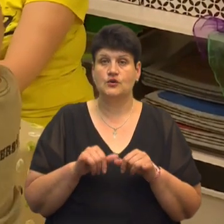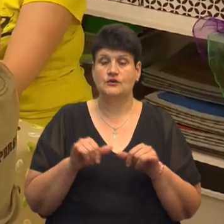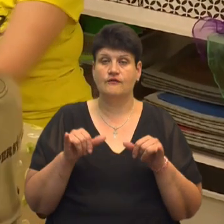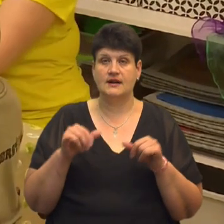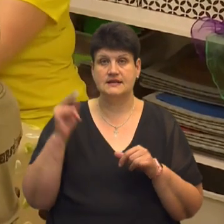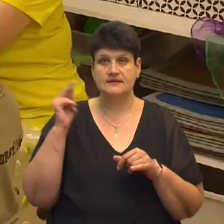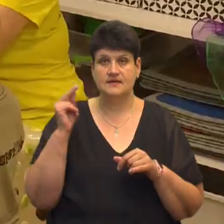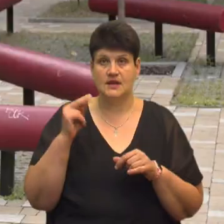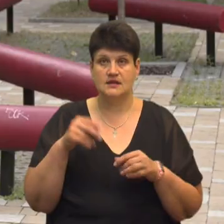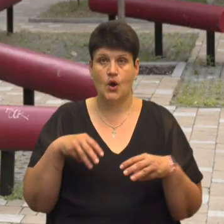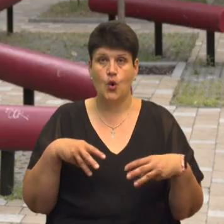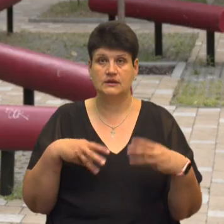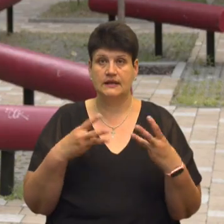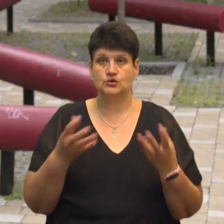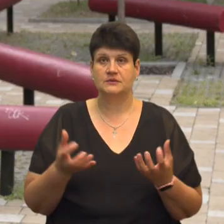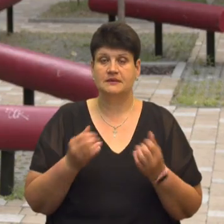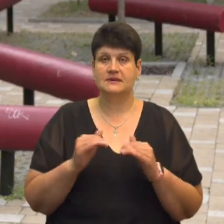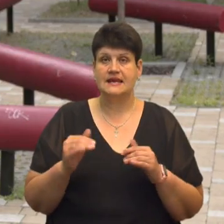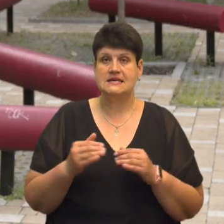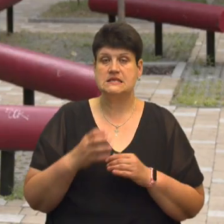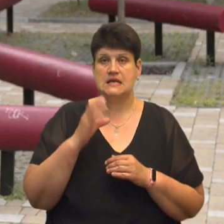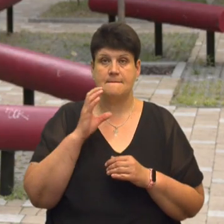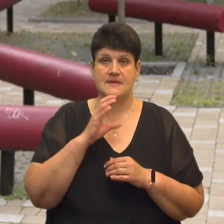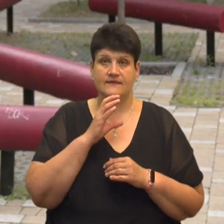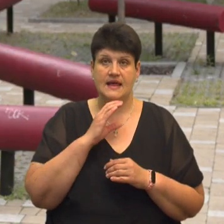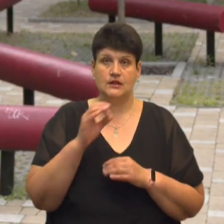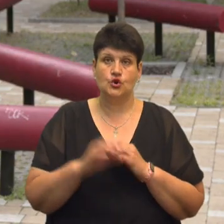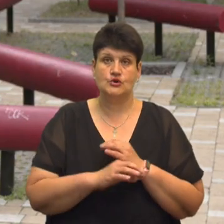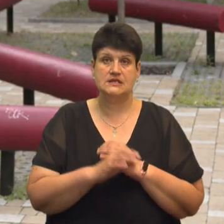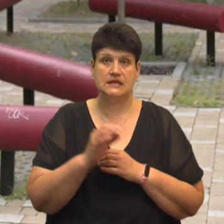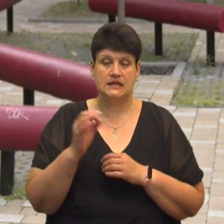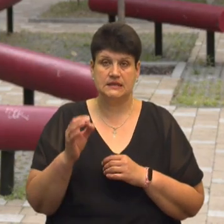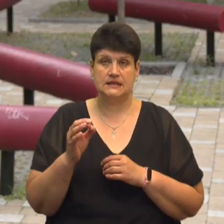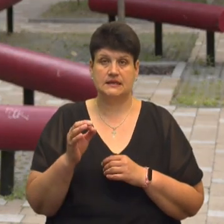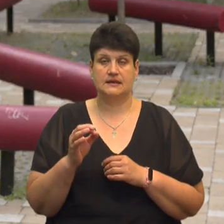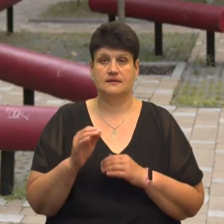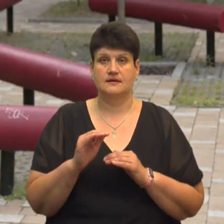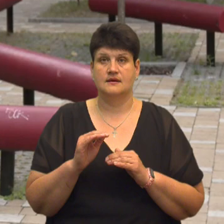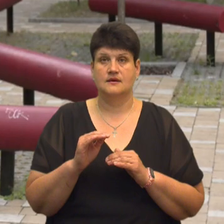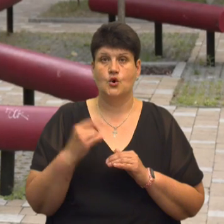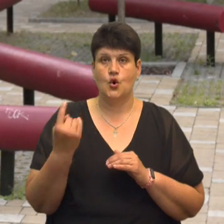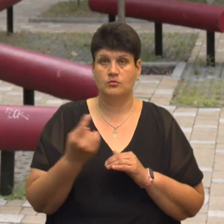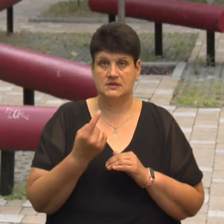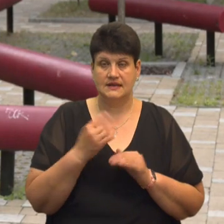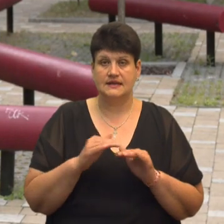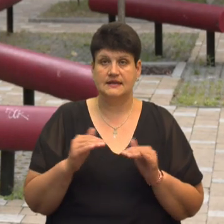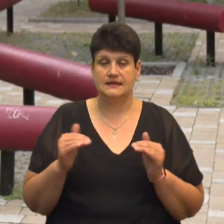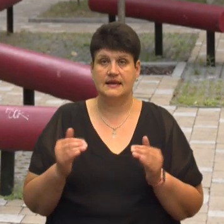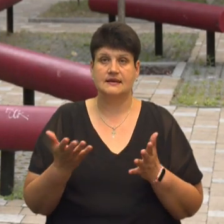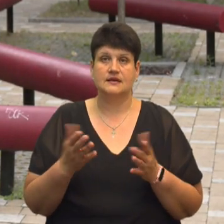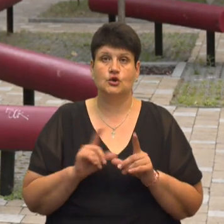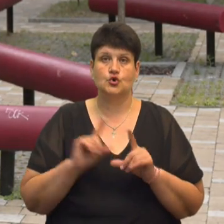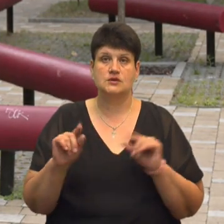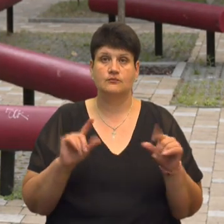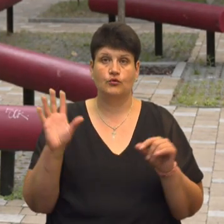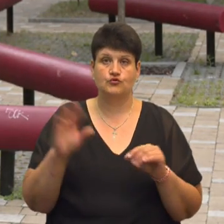з південно-східних областей. Ми спочатку створили заняття онлайн для дітей, які роз'їхалися по всьому світові. І